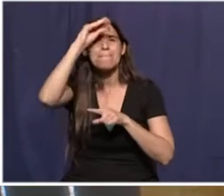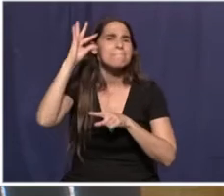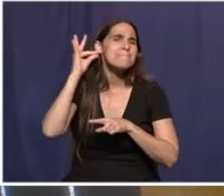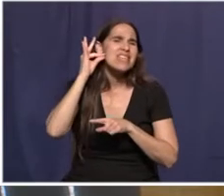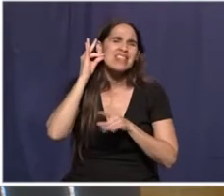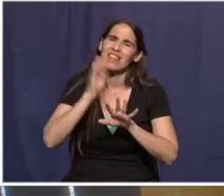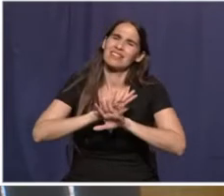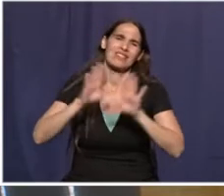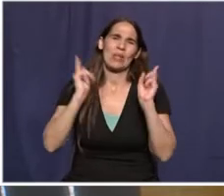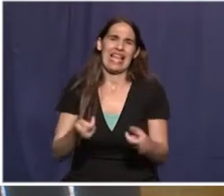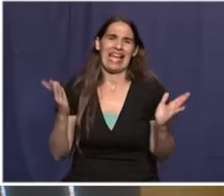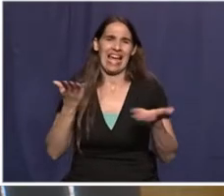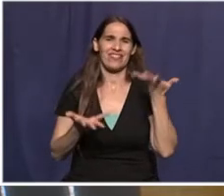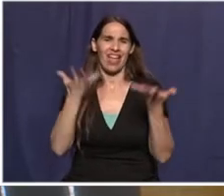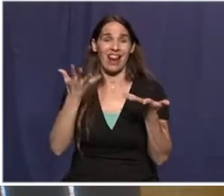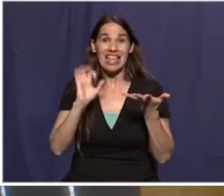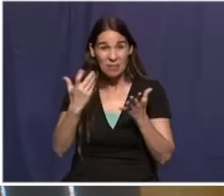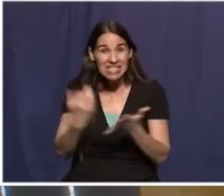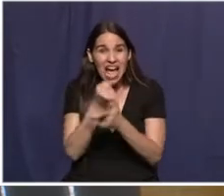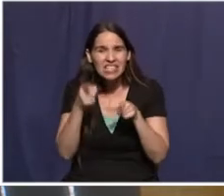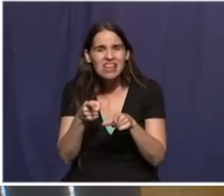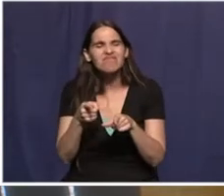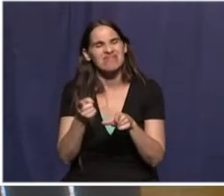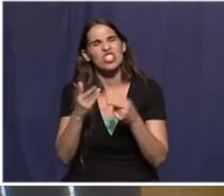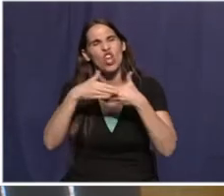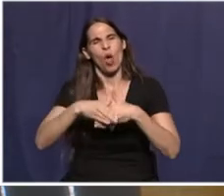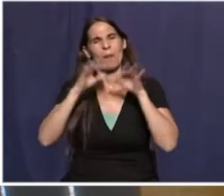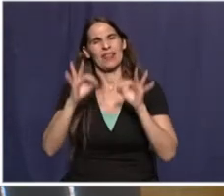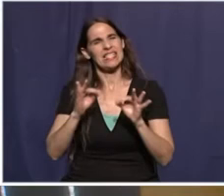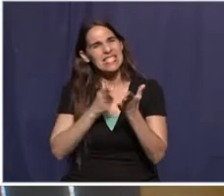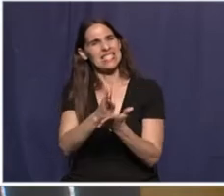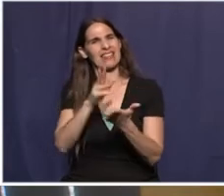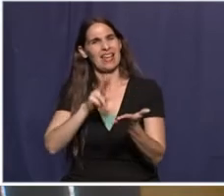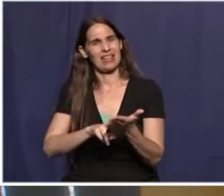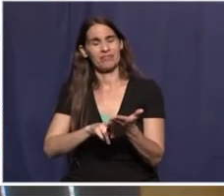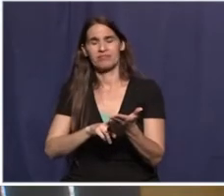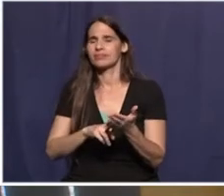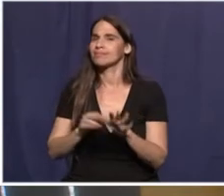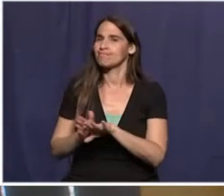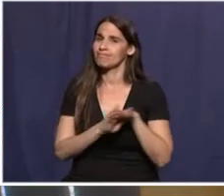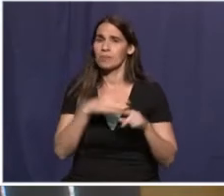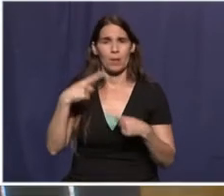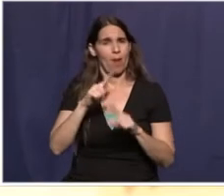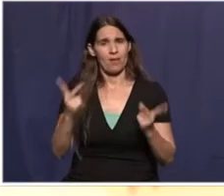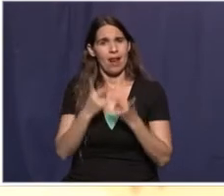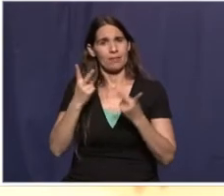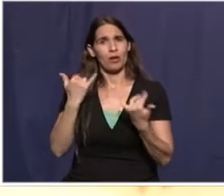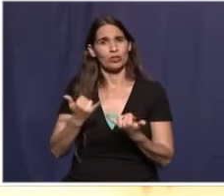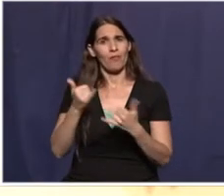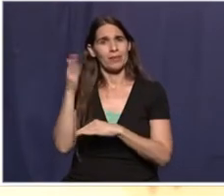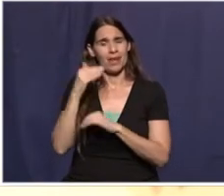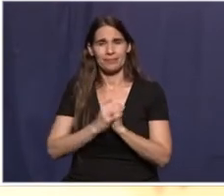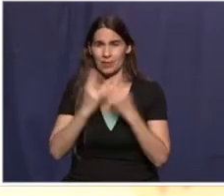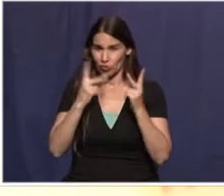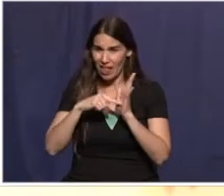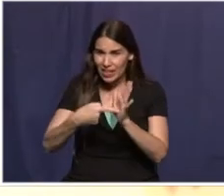נוכל ליישם שלום אמיתי וצדק. ימים לא קלים עוברים על האזרחי המדינה. איך חשוב להדגיש שאני